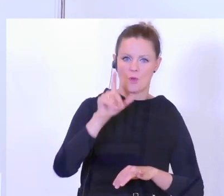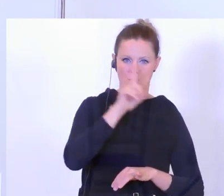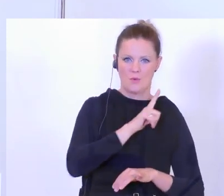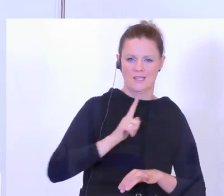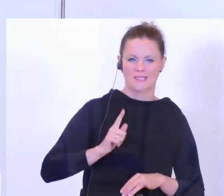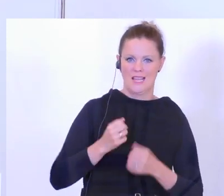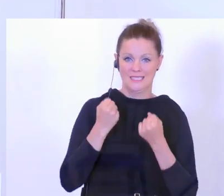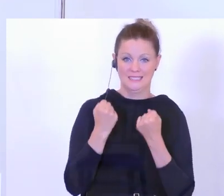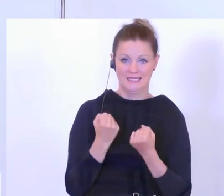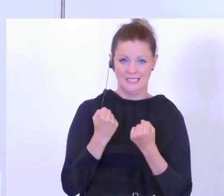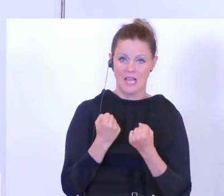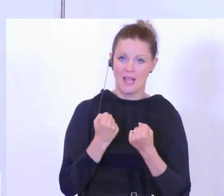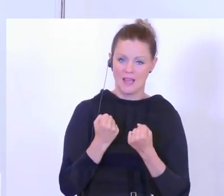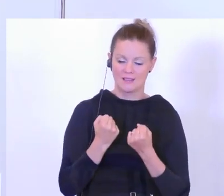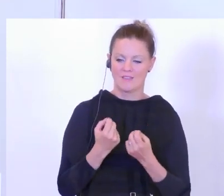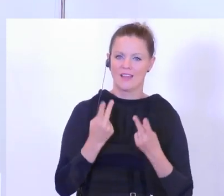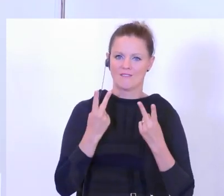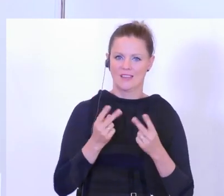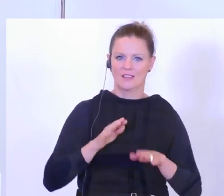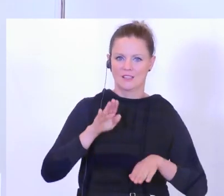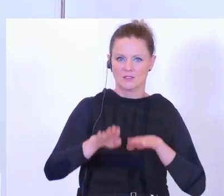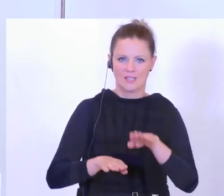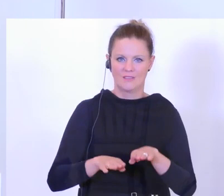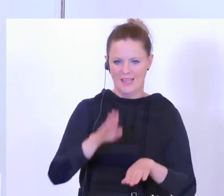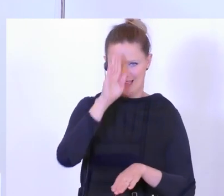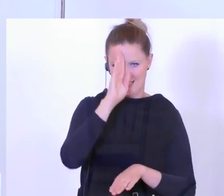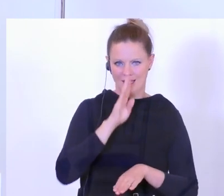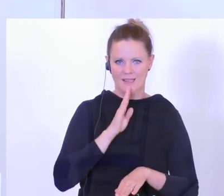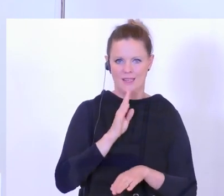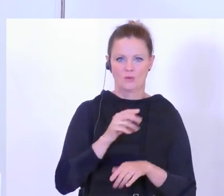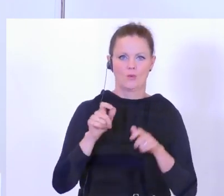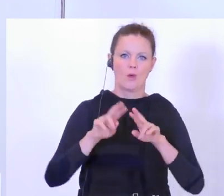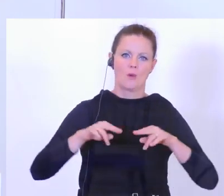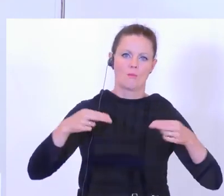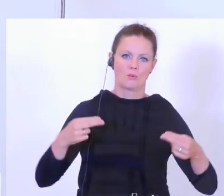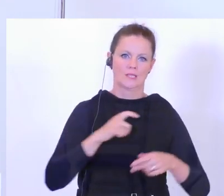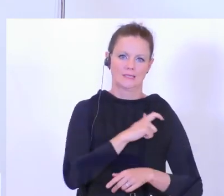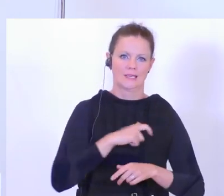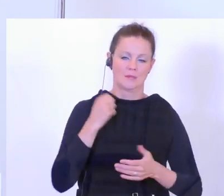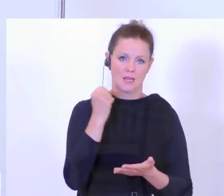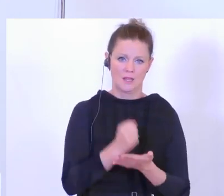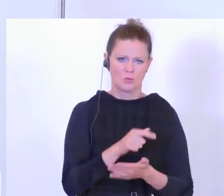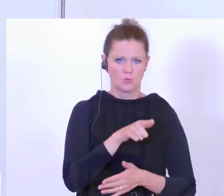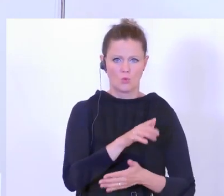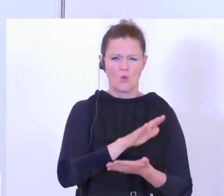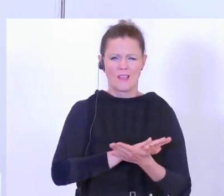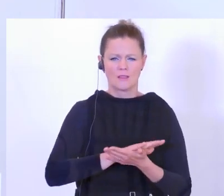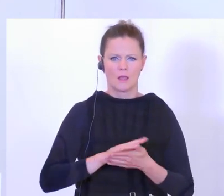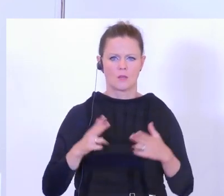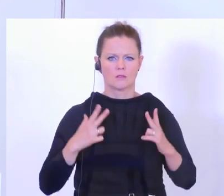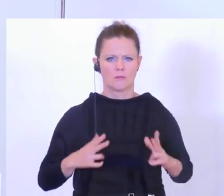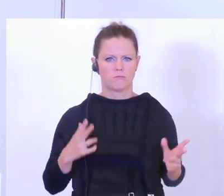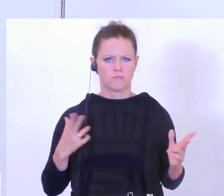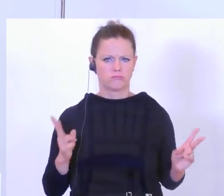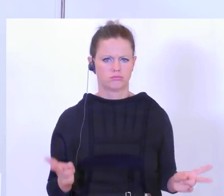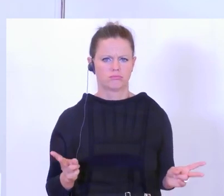für die Sicherheit dieses Landes ein wesentlicher Schritt, dann bist du Direktor des Bundeskriminalamtes geworden. Und auch da hast du niemals geruht. Du warst